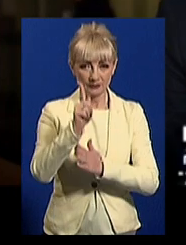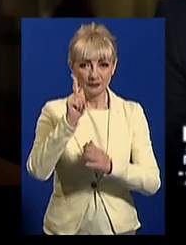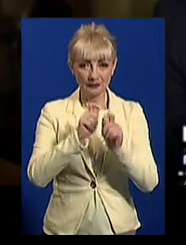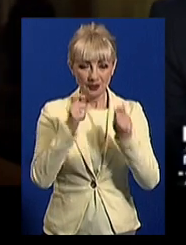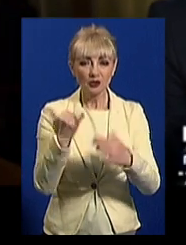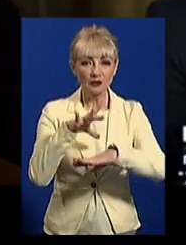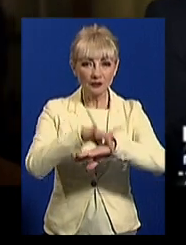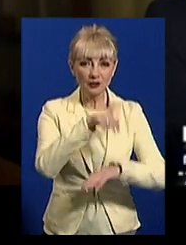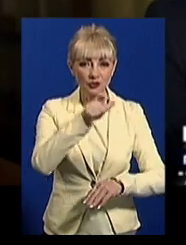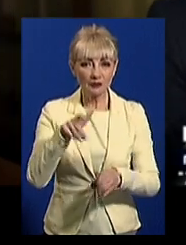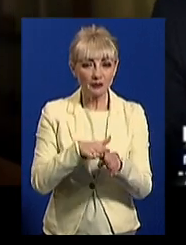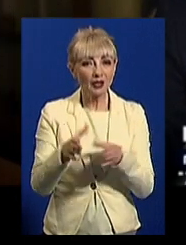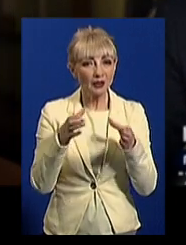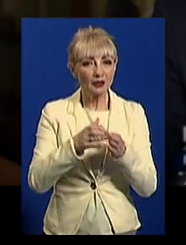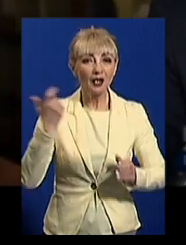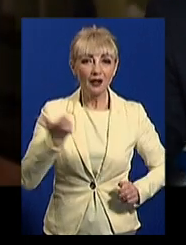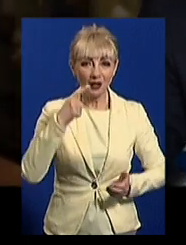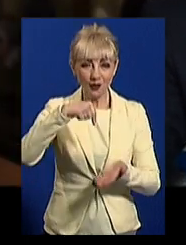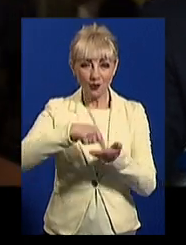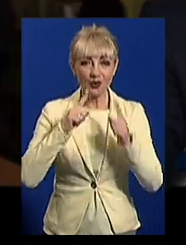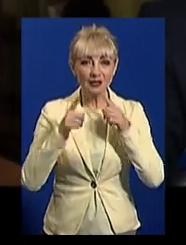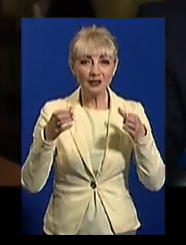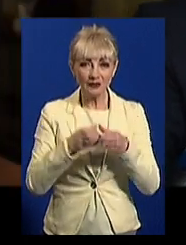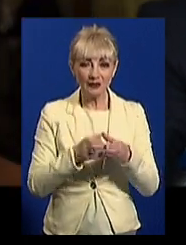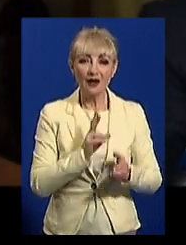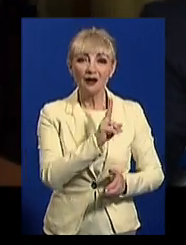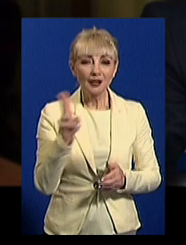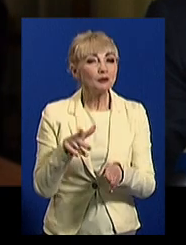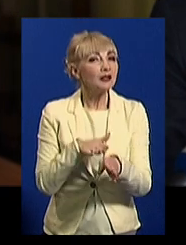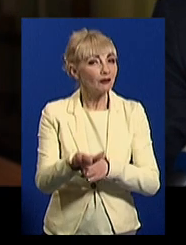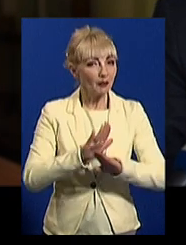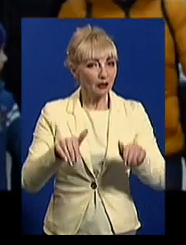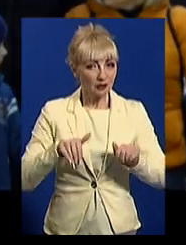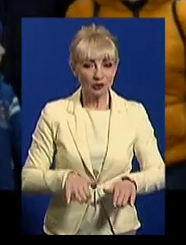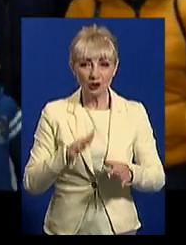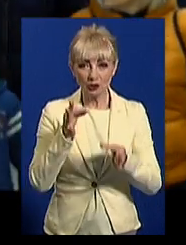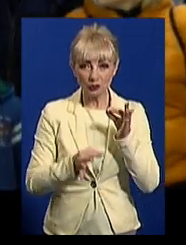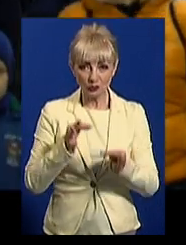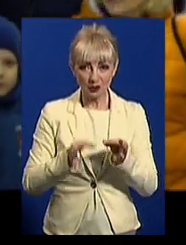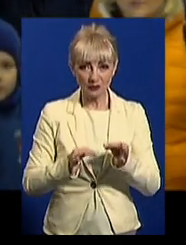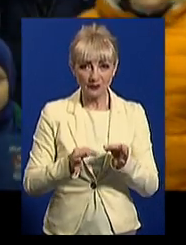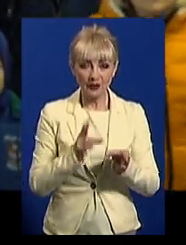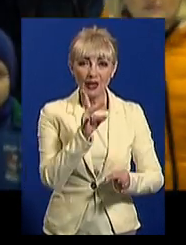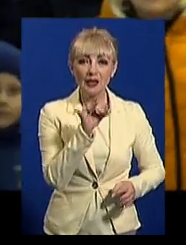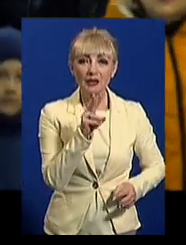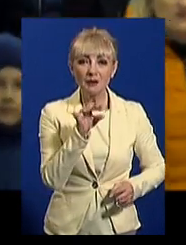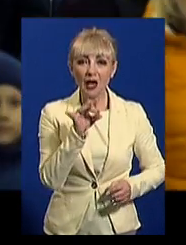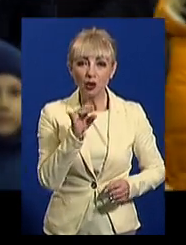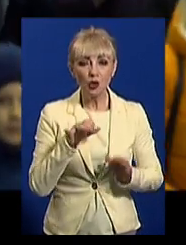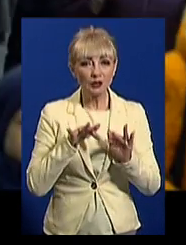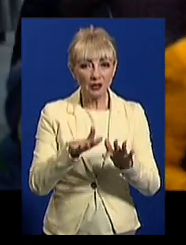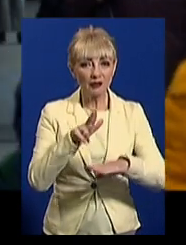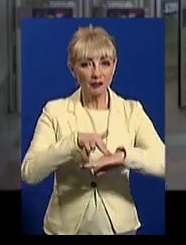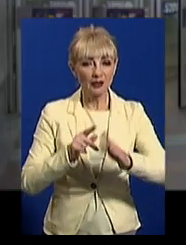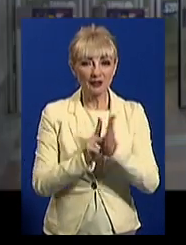підозру членам виконавчого комітету Харківської міської ради, які не виконують рішення суду. Кримінальне провадження у поліції